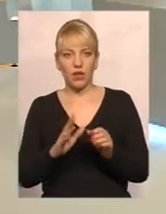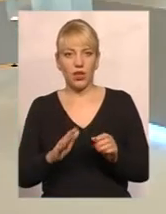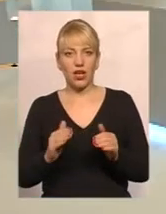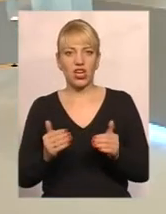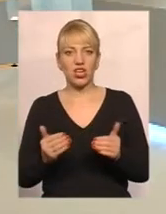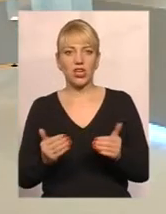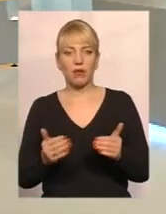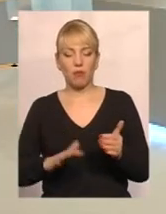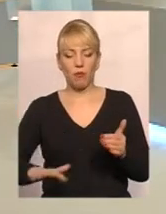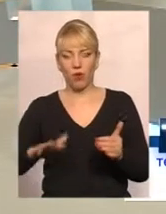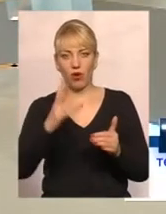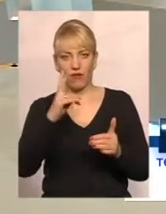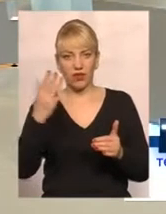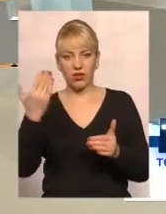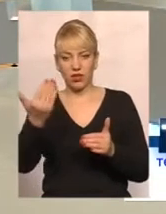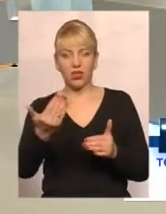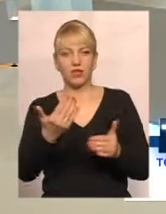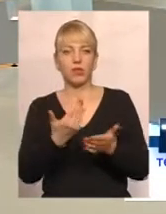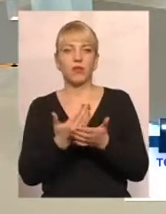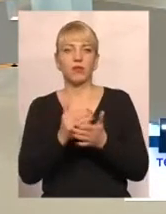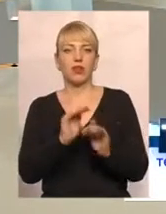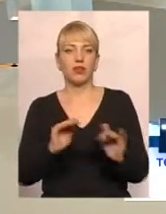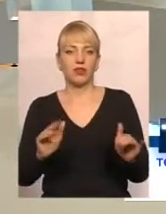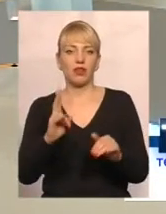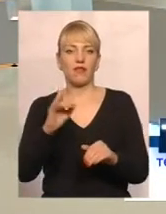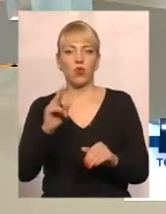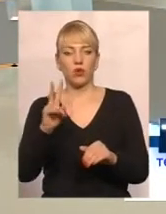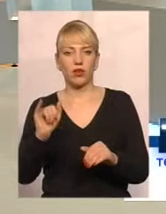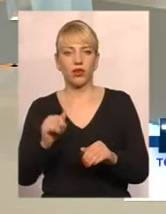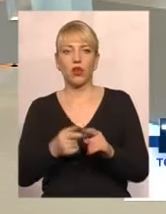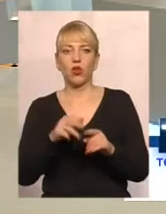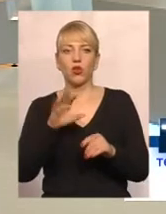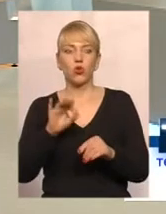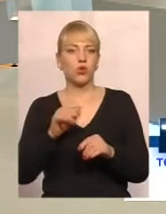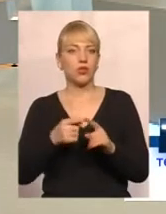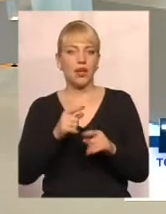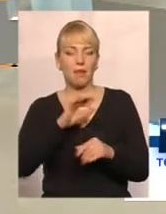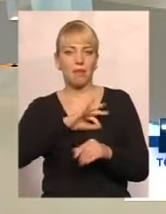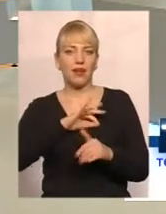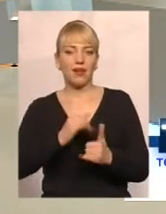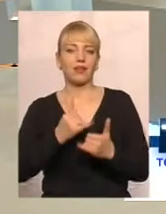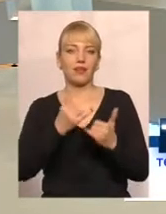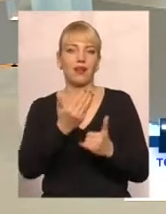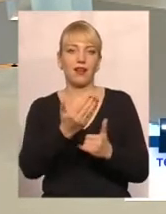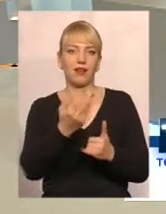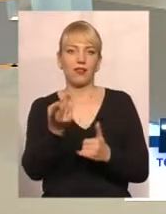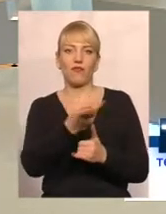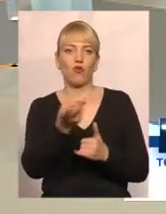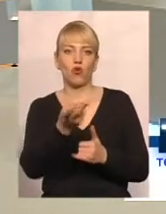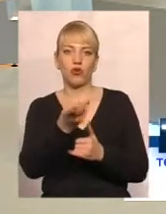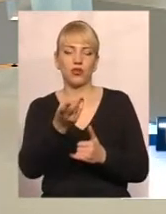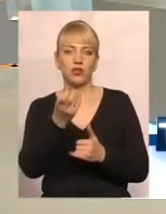молода сім'я, вже їхні діти, внуки, до прикладу, то пільга поширюється виключно на двох осіб. Або якщо це один пільговик,